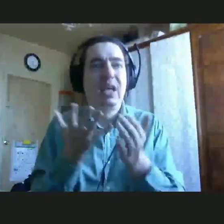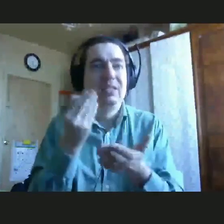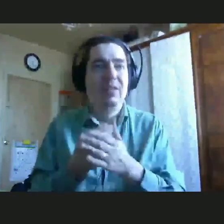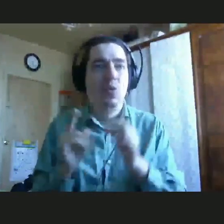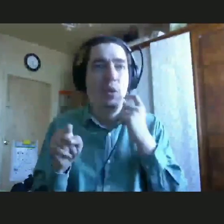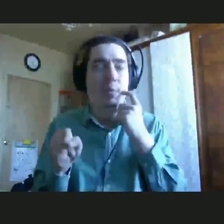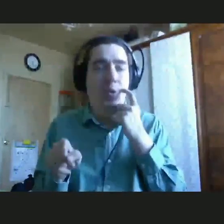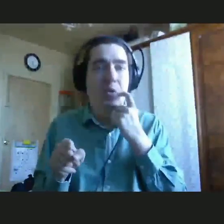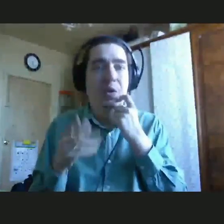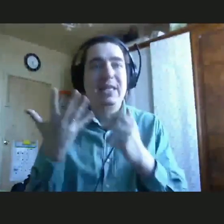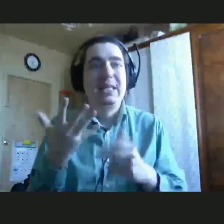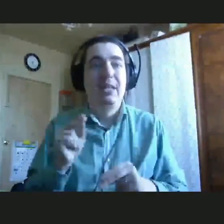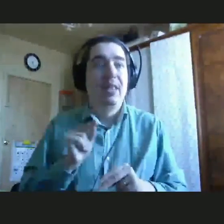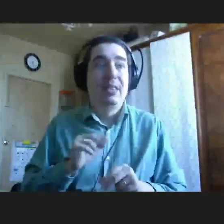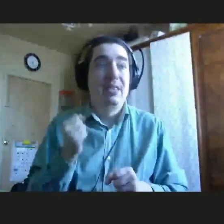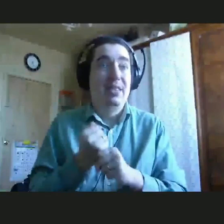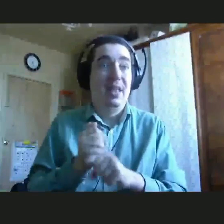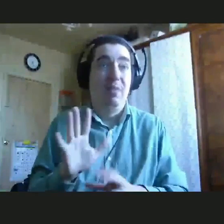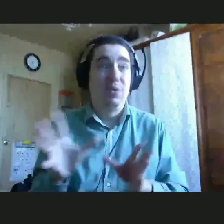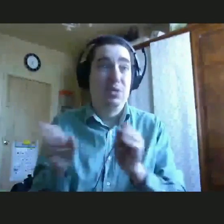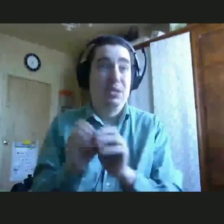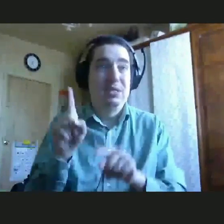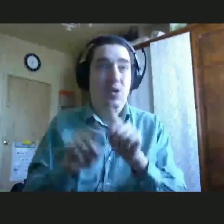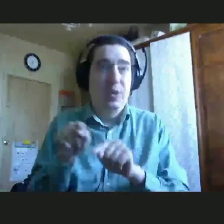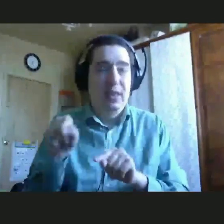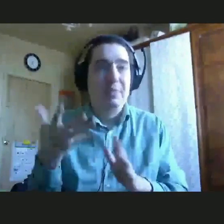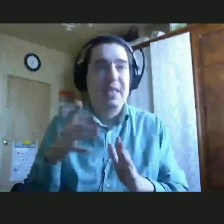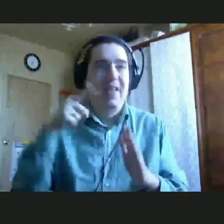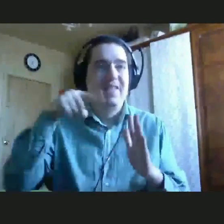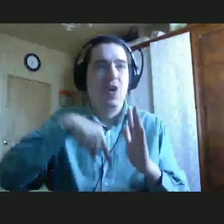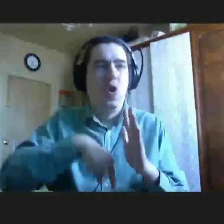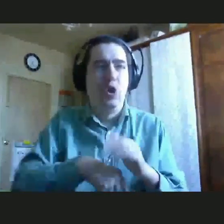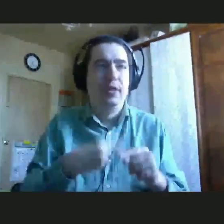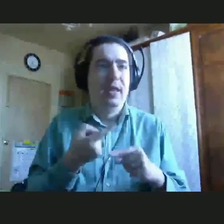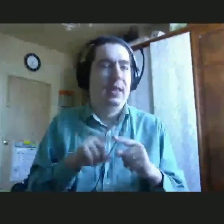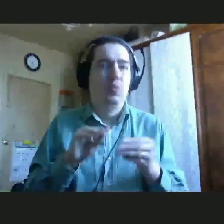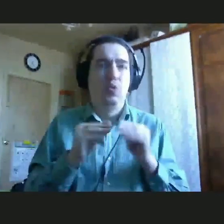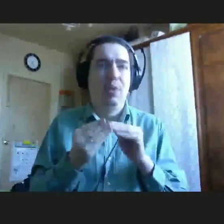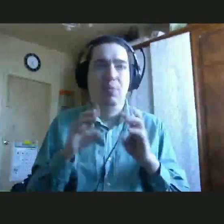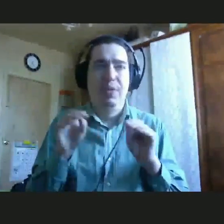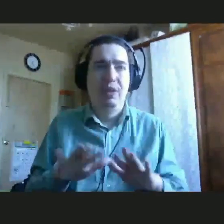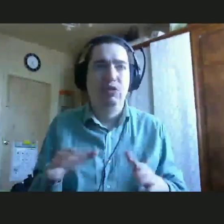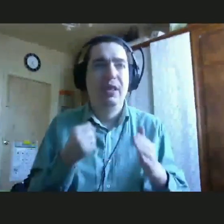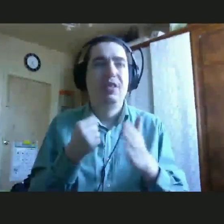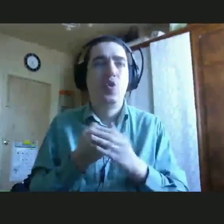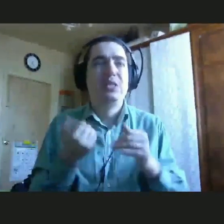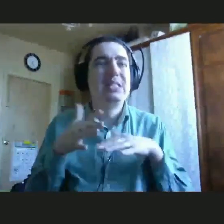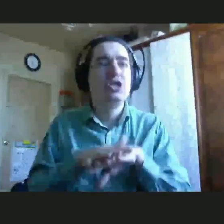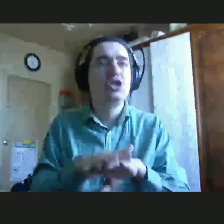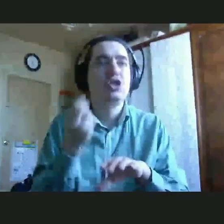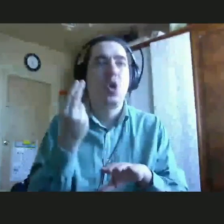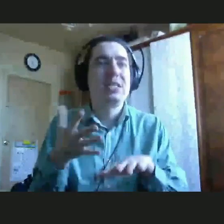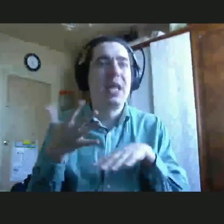И если не работать с родителями, если в корне эту проблему не решать, то до социализации мы не